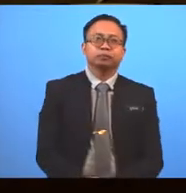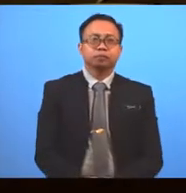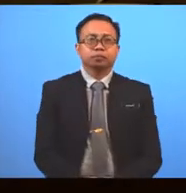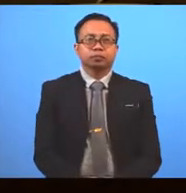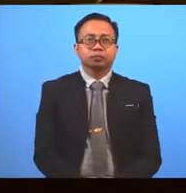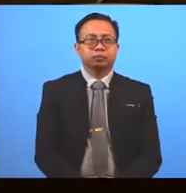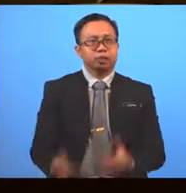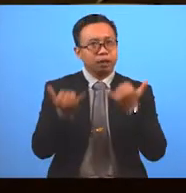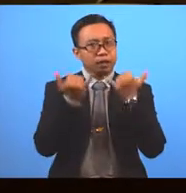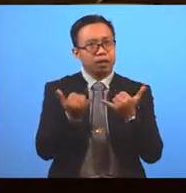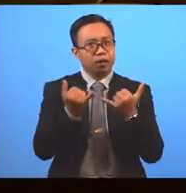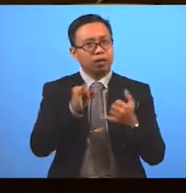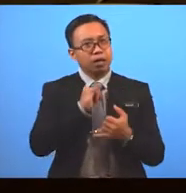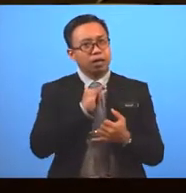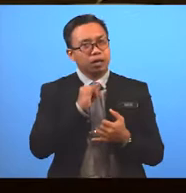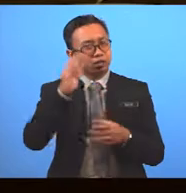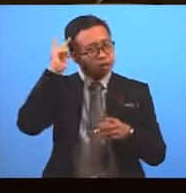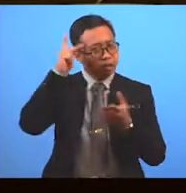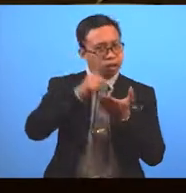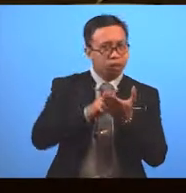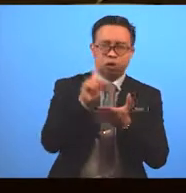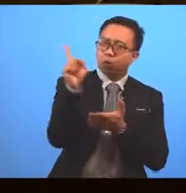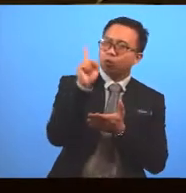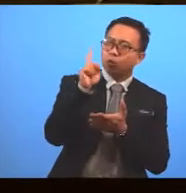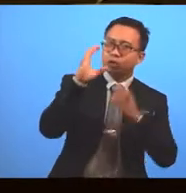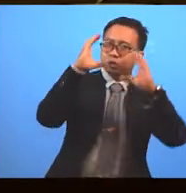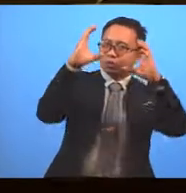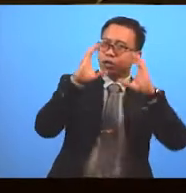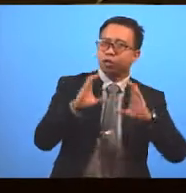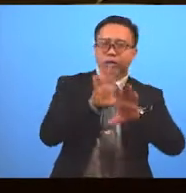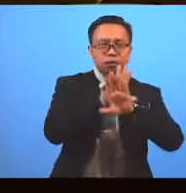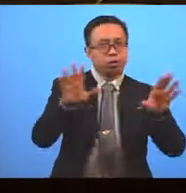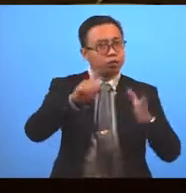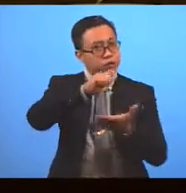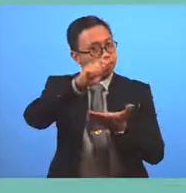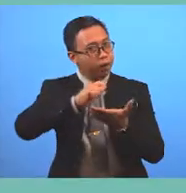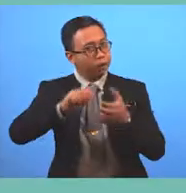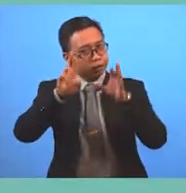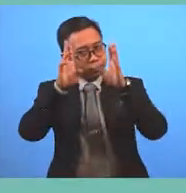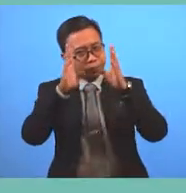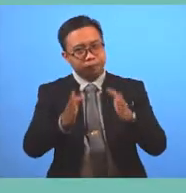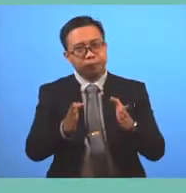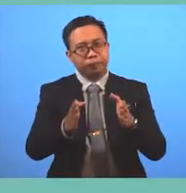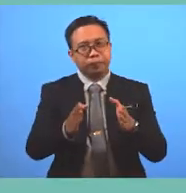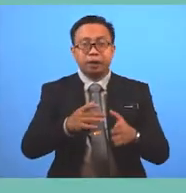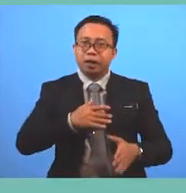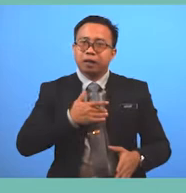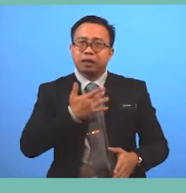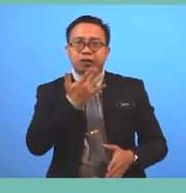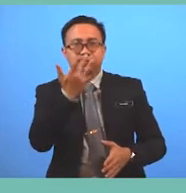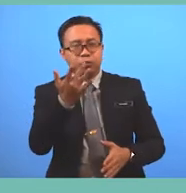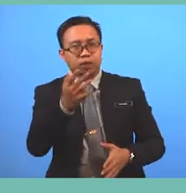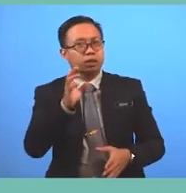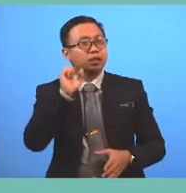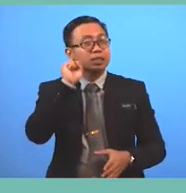Now, identify which paragraph does the writer Express his or